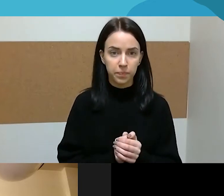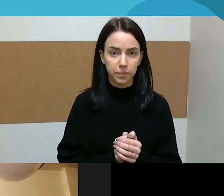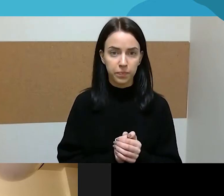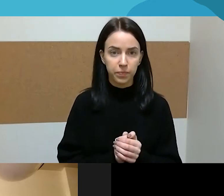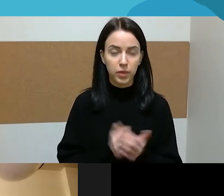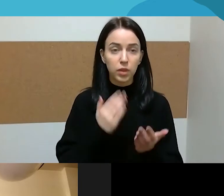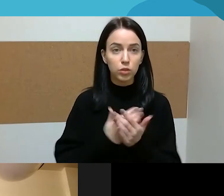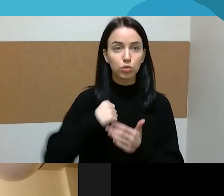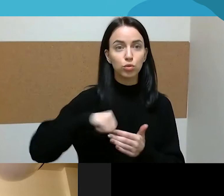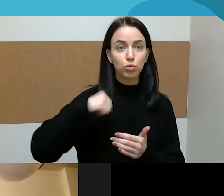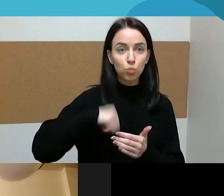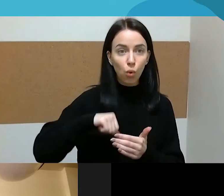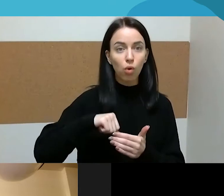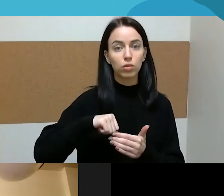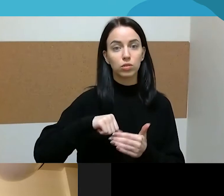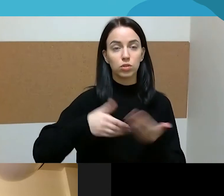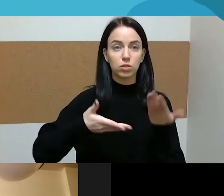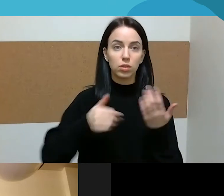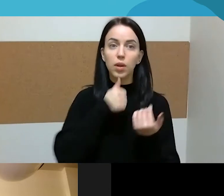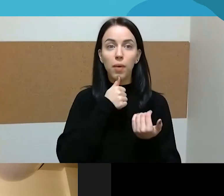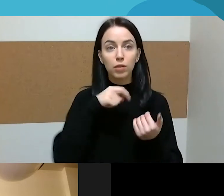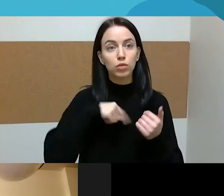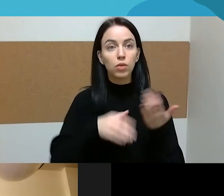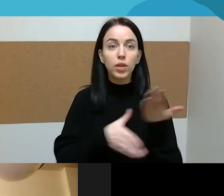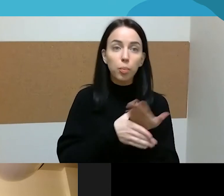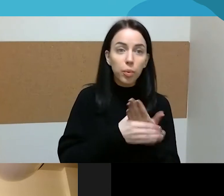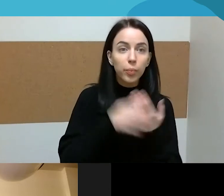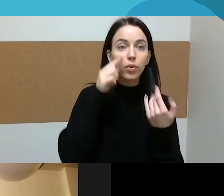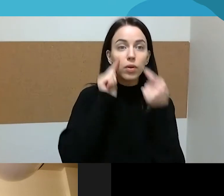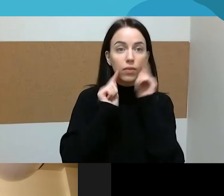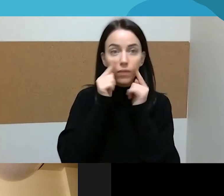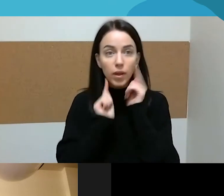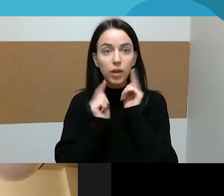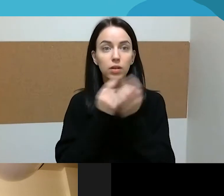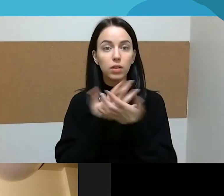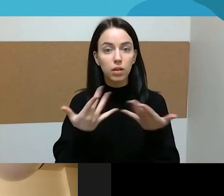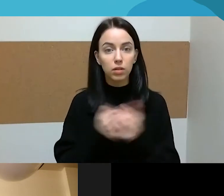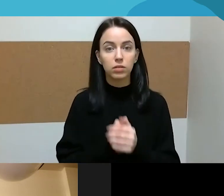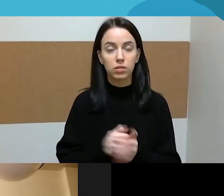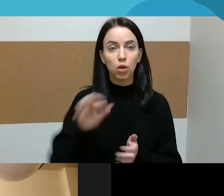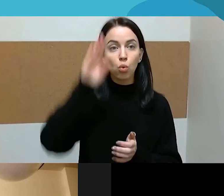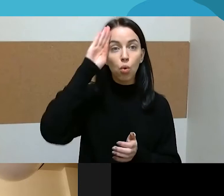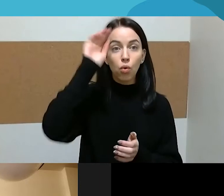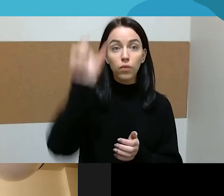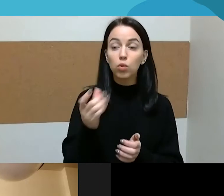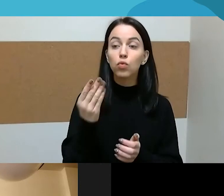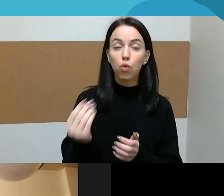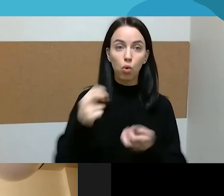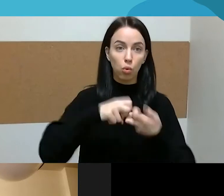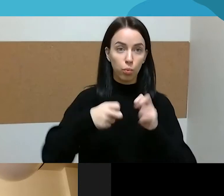žmoniškai verkti, padėti. Dabar žmonių apie vyrų problemas kobam dažniau. tai